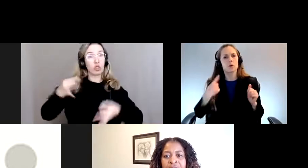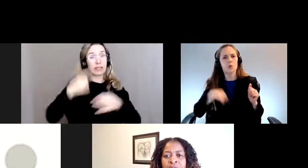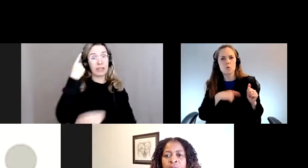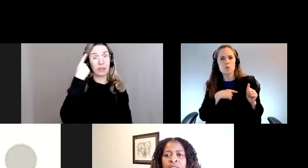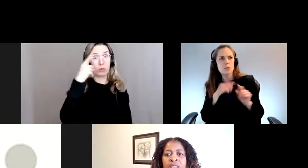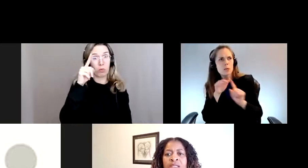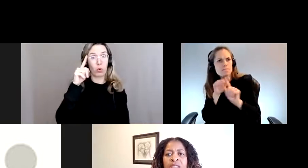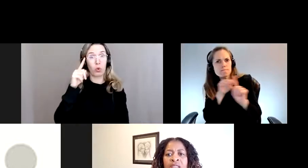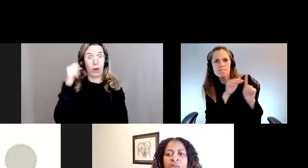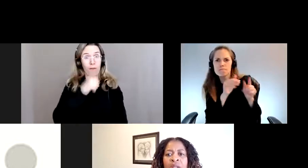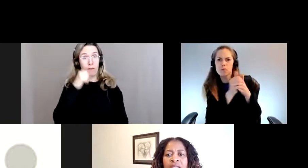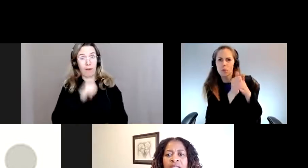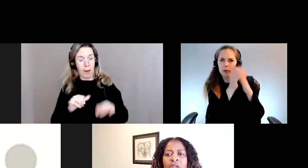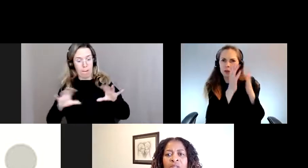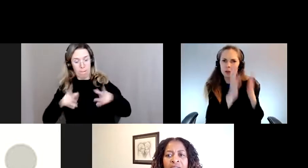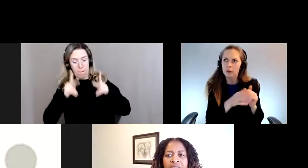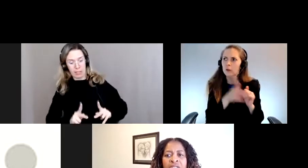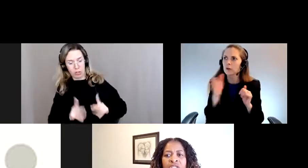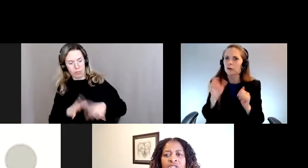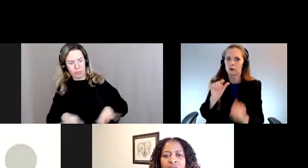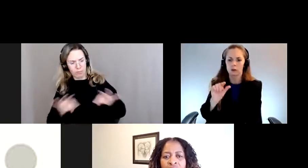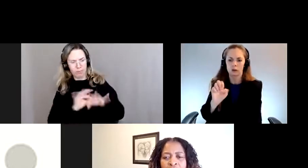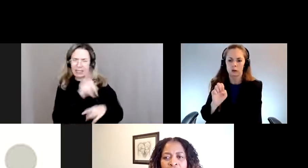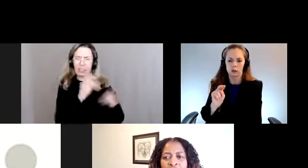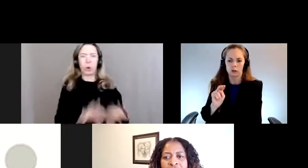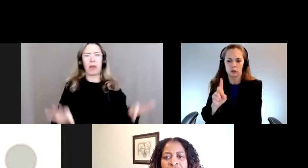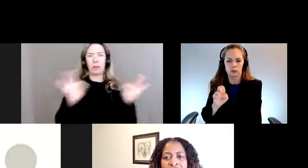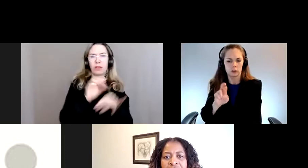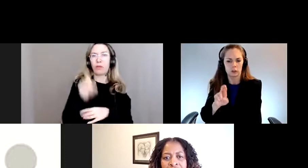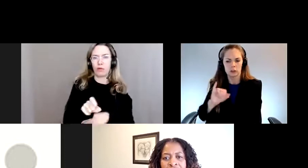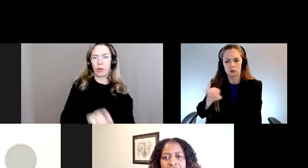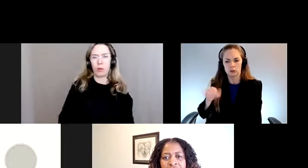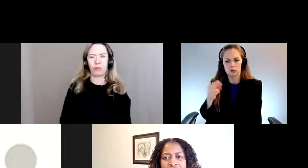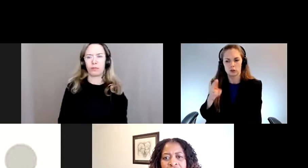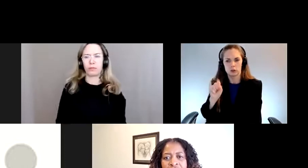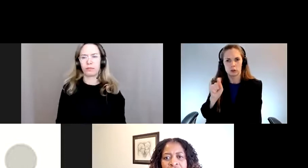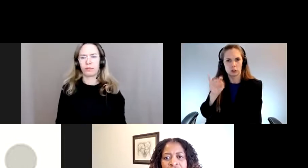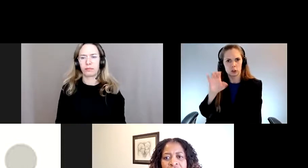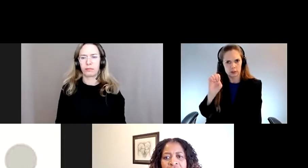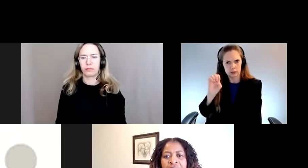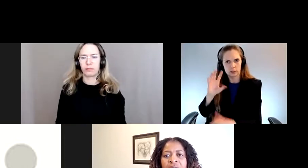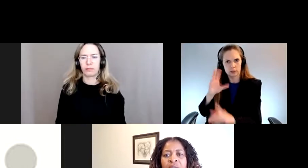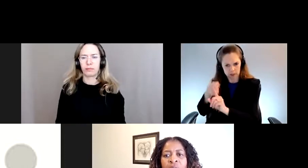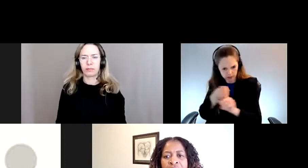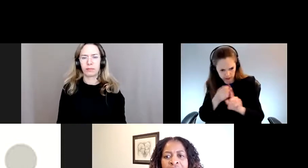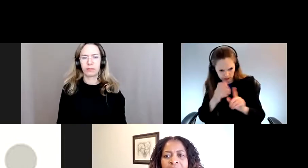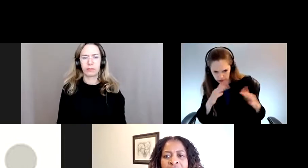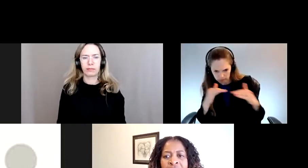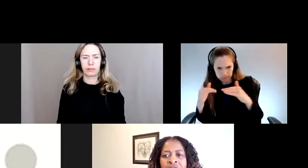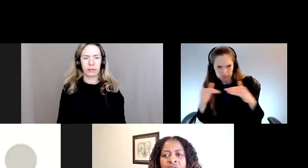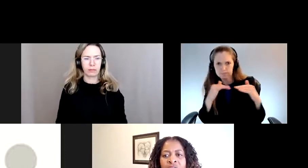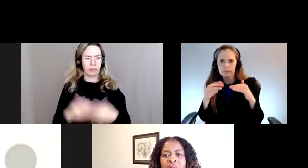femmes, nous posons des questions clés. À quoi est-ce que ça peut ressembler de